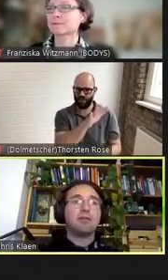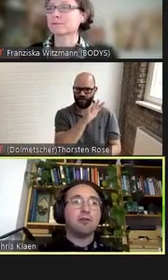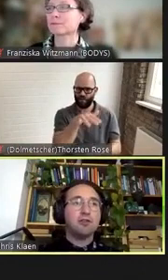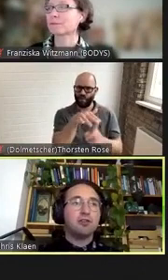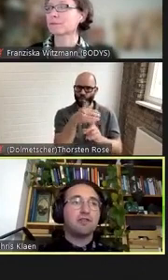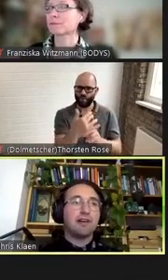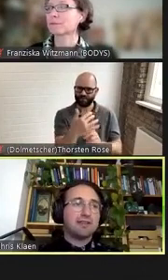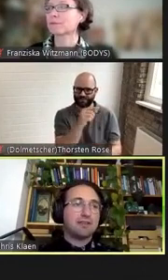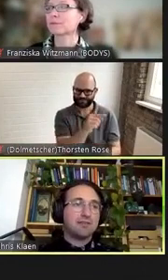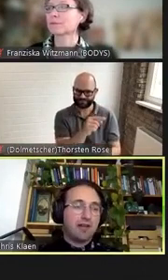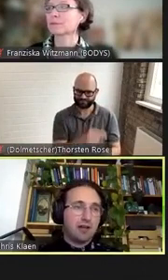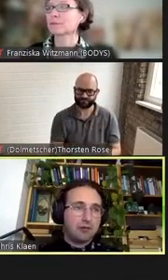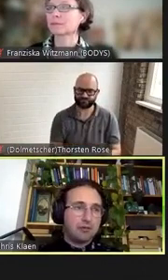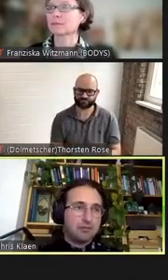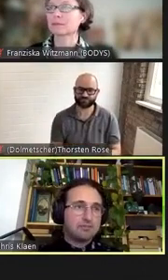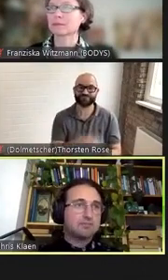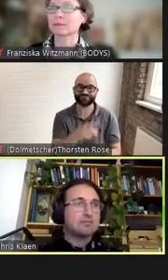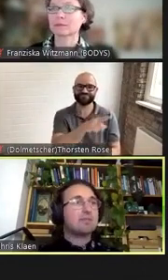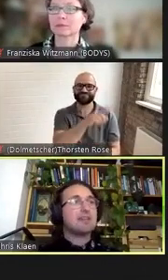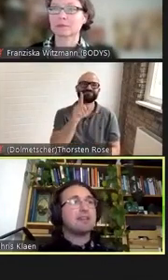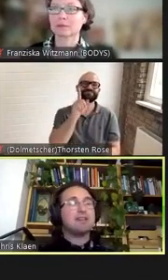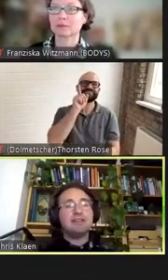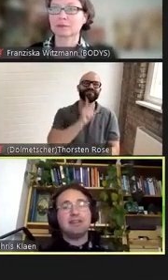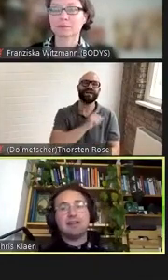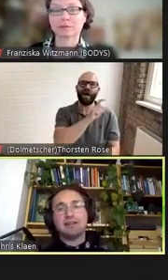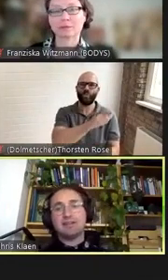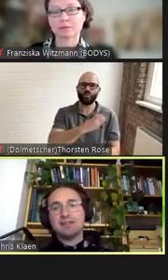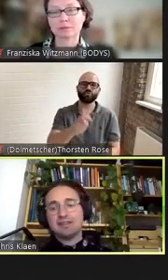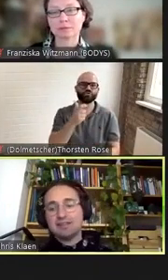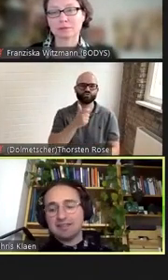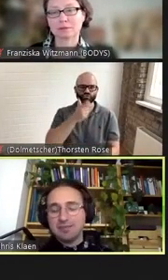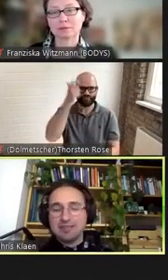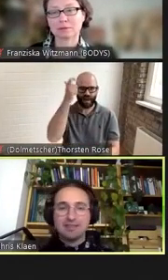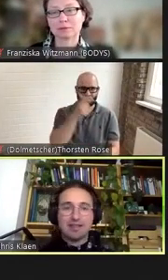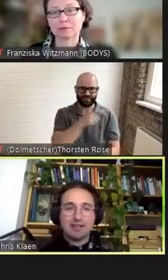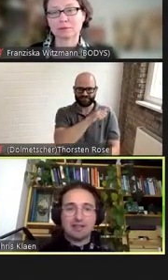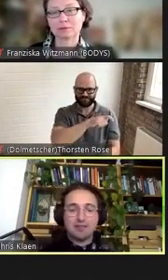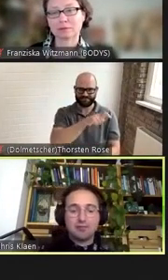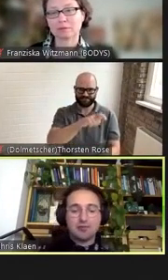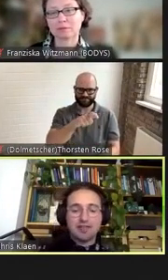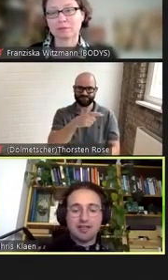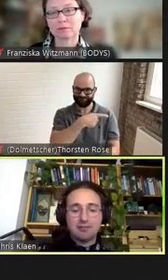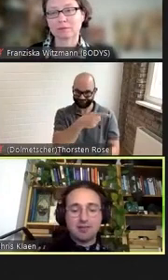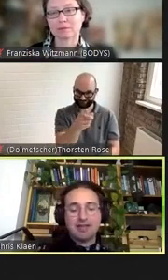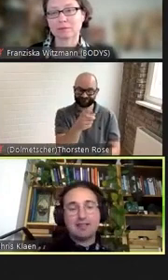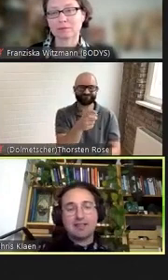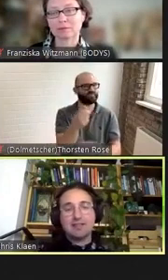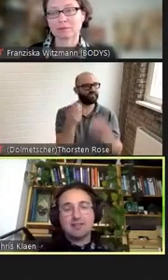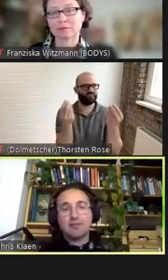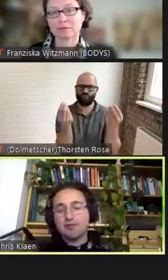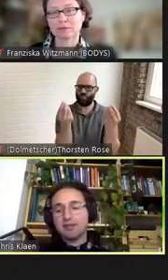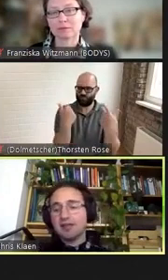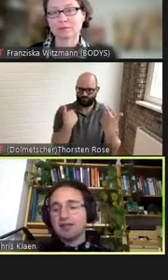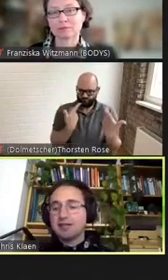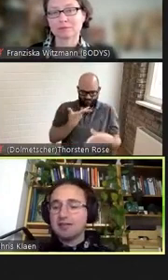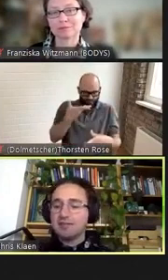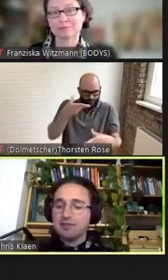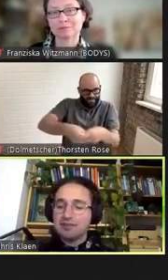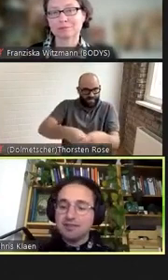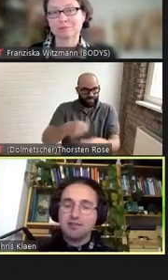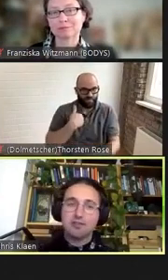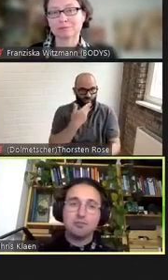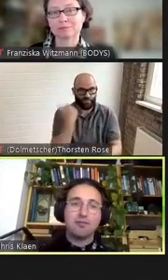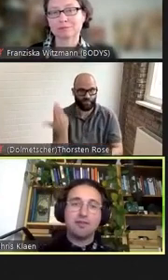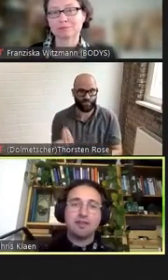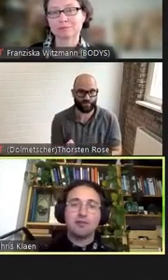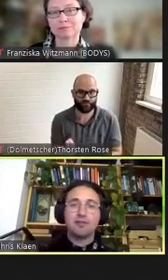von schwarzen Frauen die sich nicht mitgedacht gefühlt haben einerseits von der